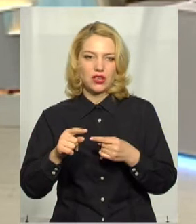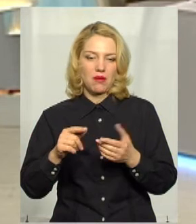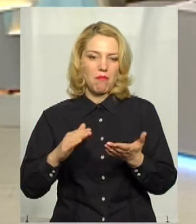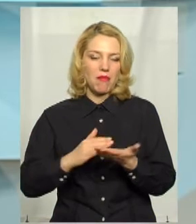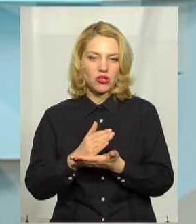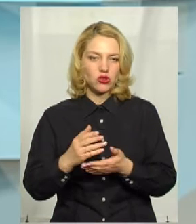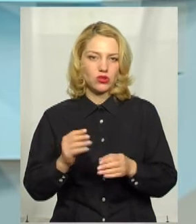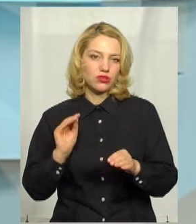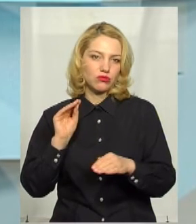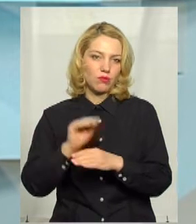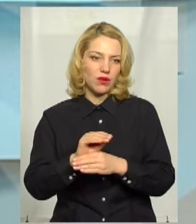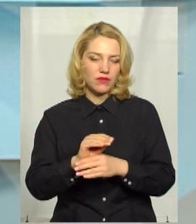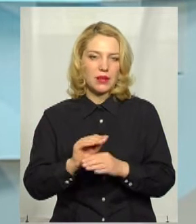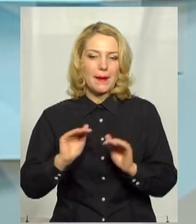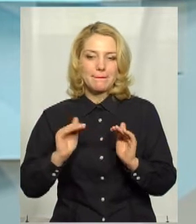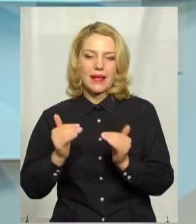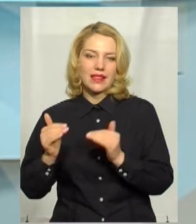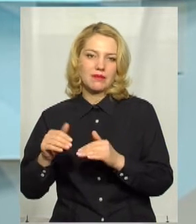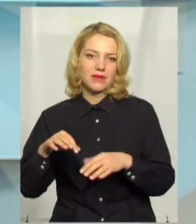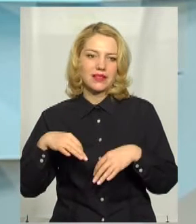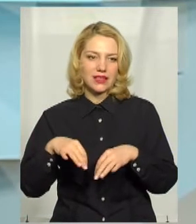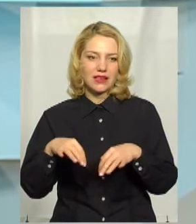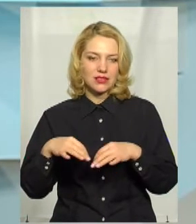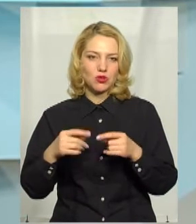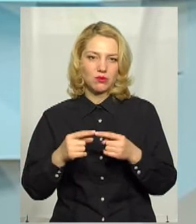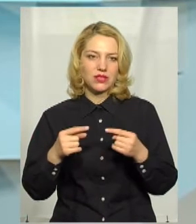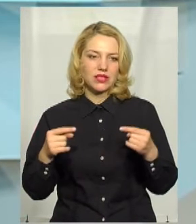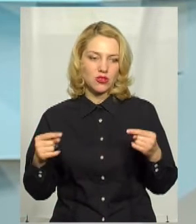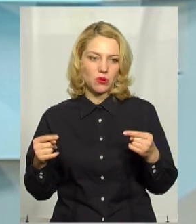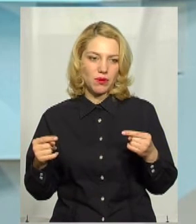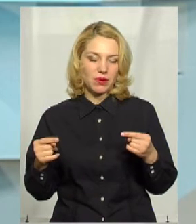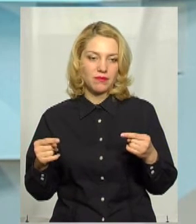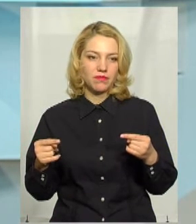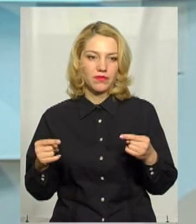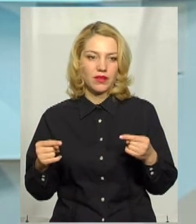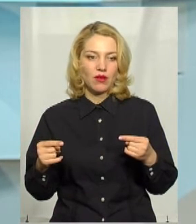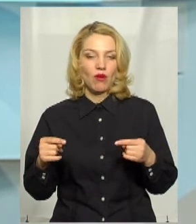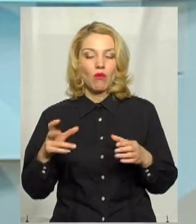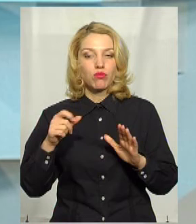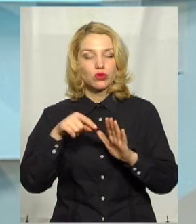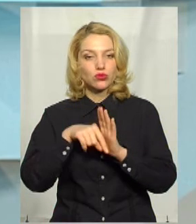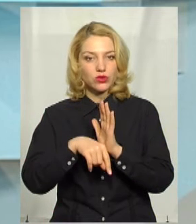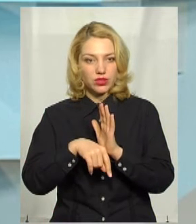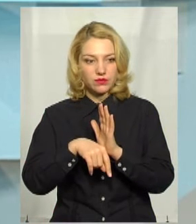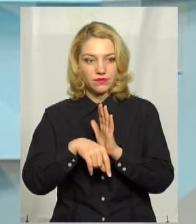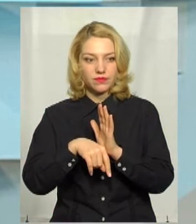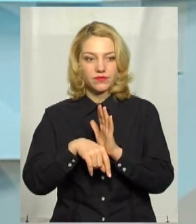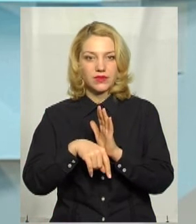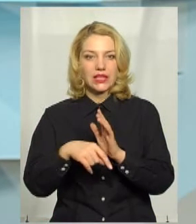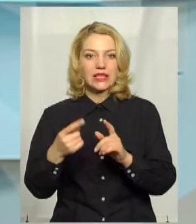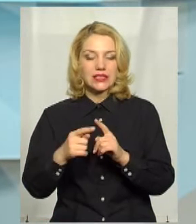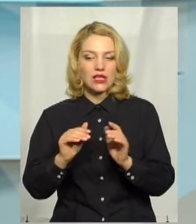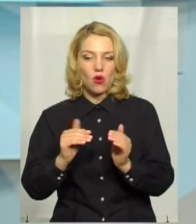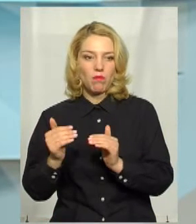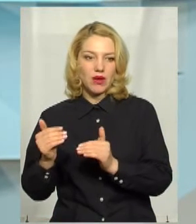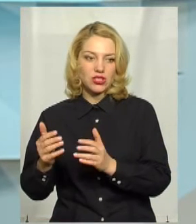підсилено малими транспортними засобами. По суті, дані